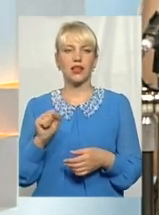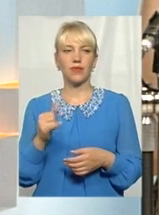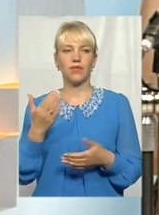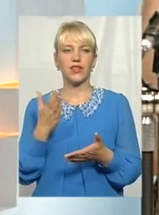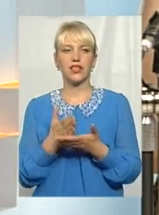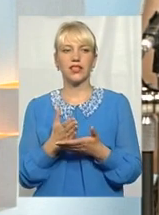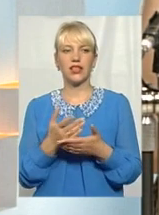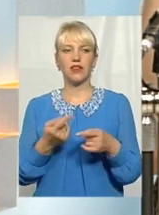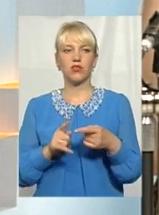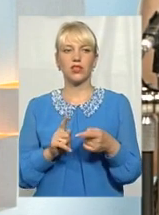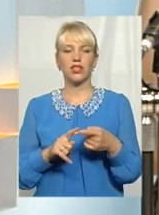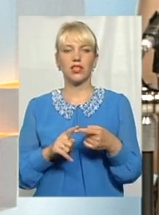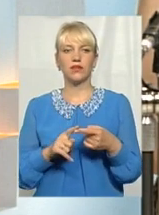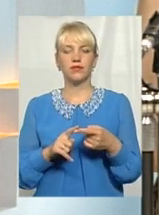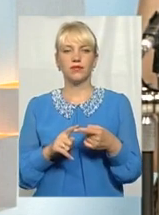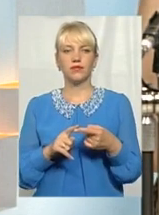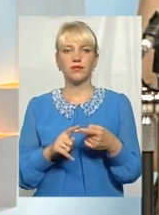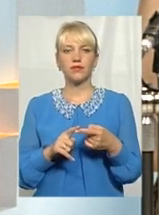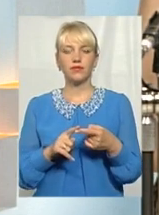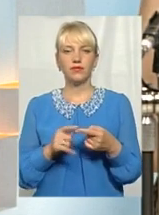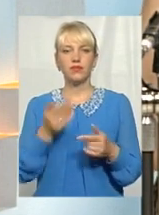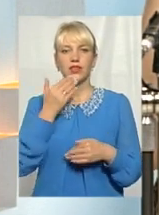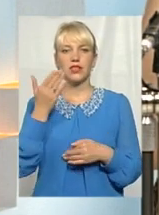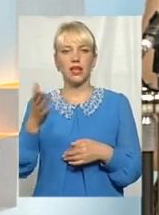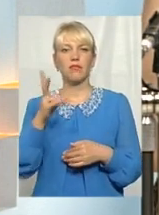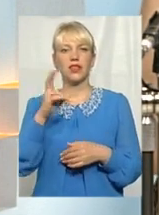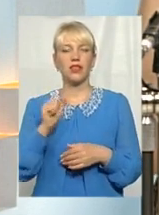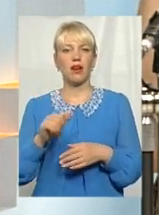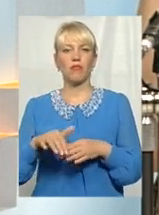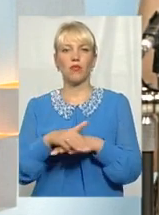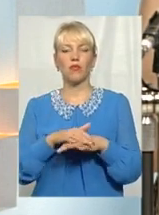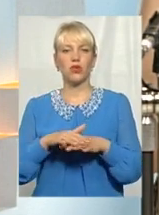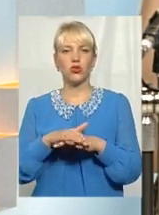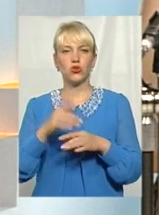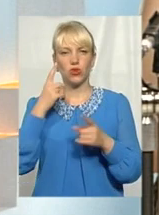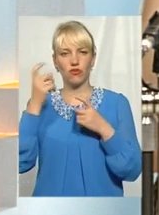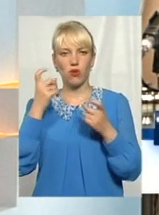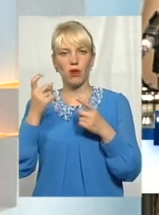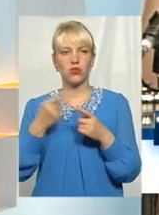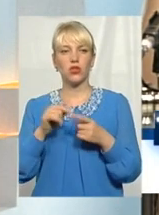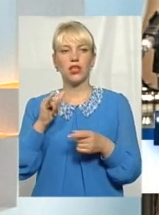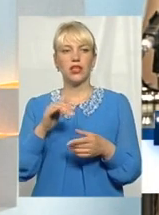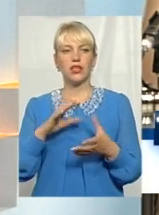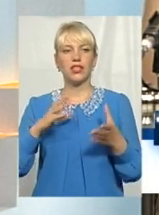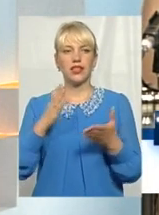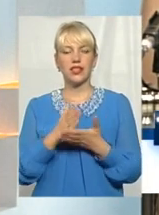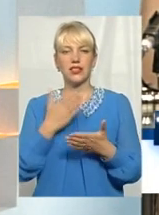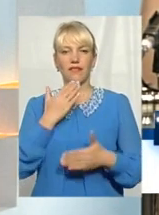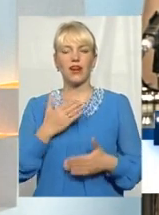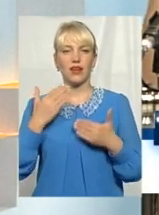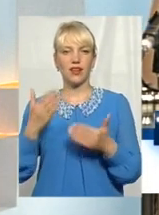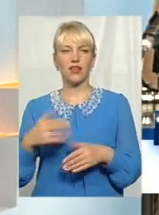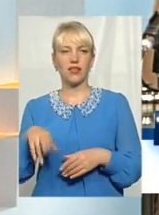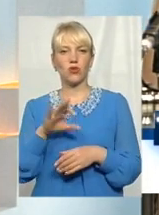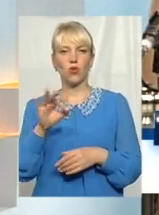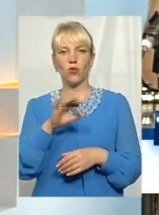оцей камбек, є запити на публічну інформацію, є взагалі звернення до